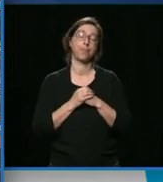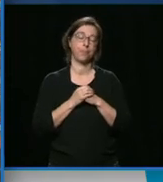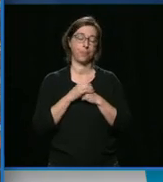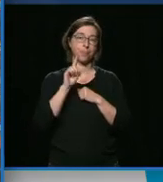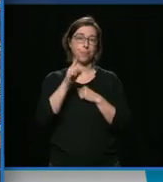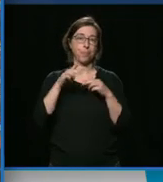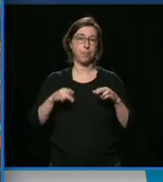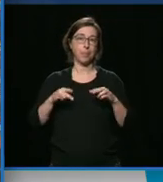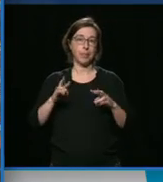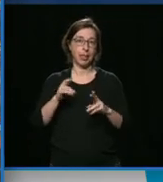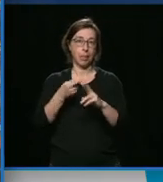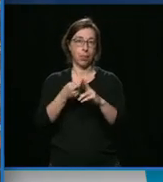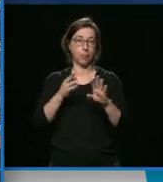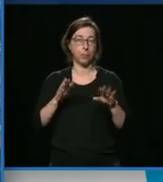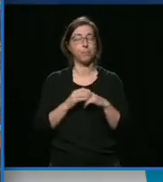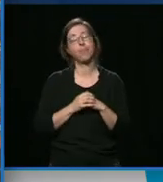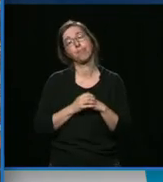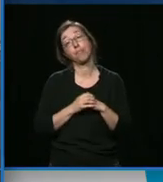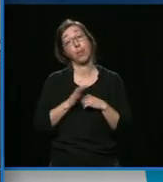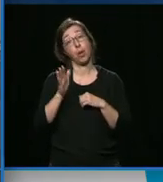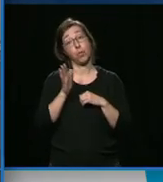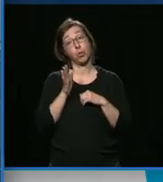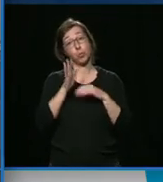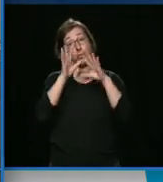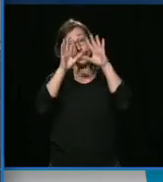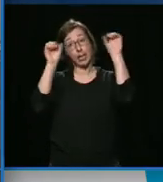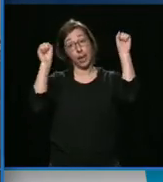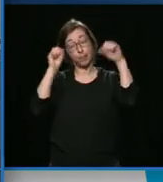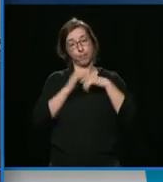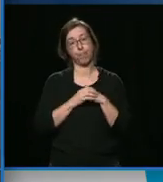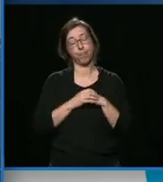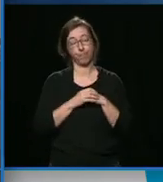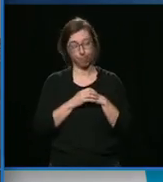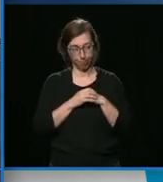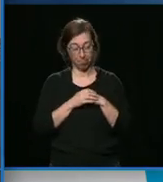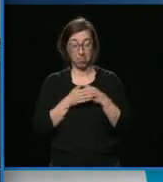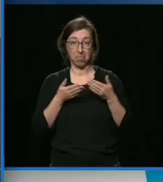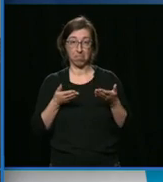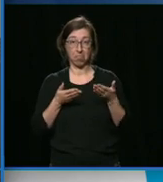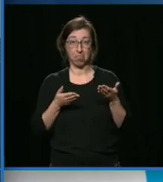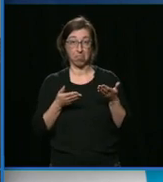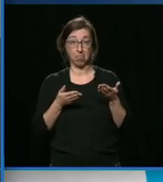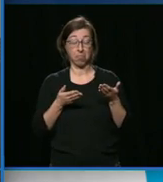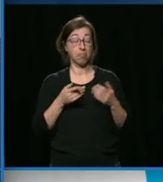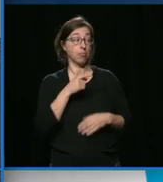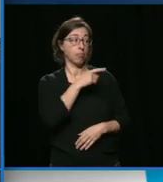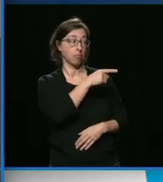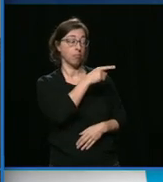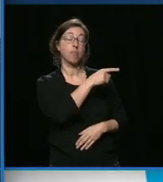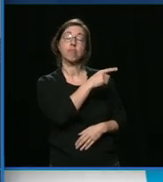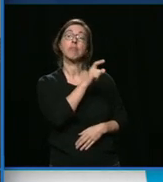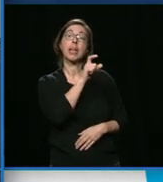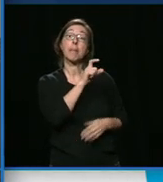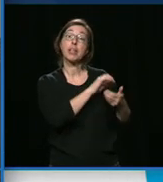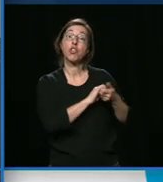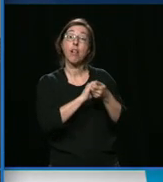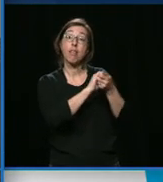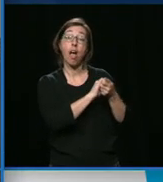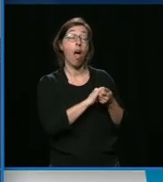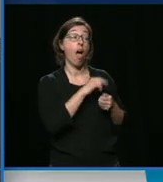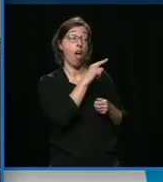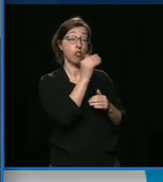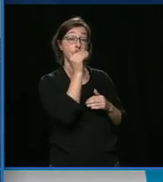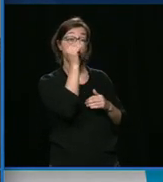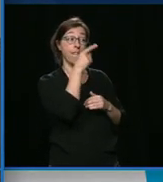Monsieur le président, ce matin, le chef de Québec solidaire est allé en point de presse et a dit haut